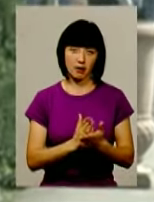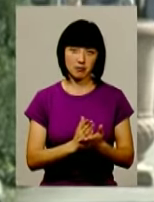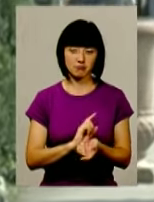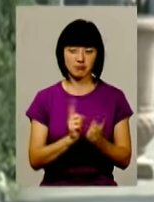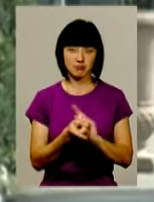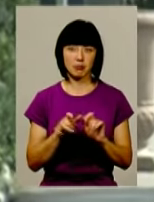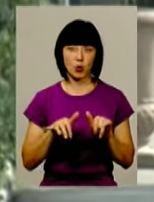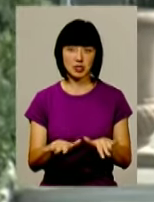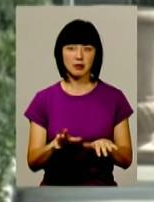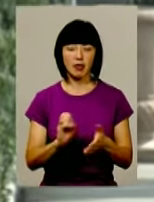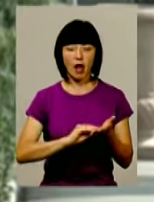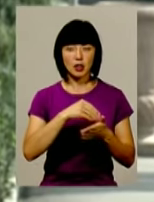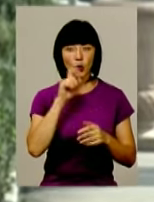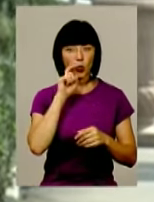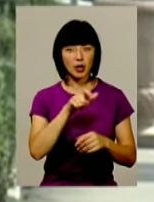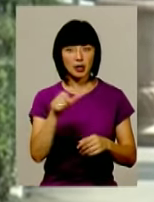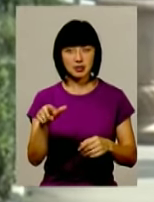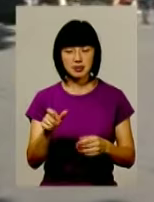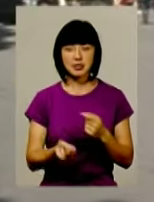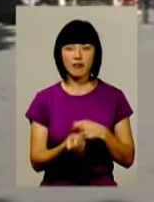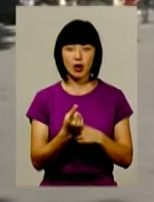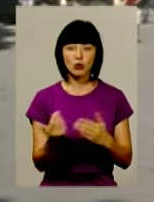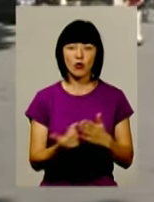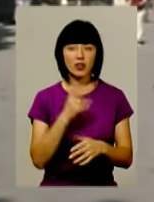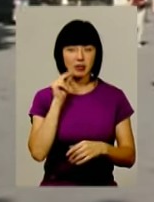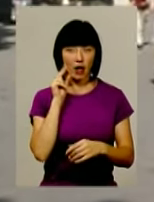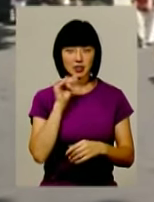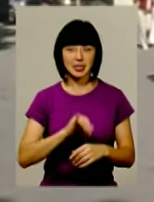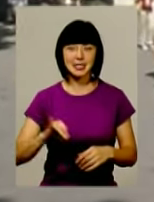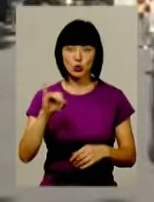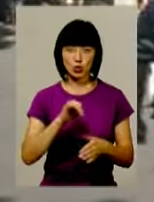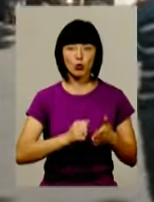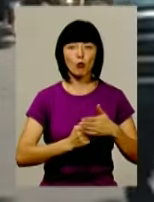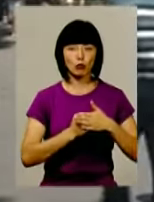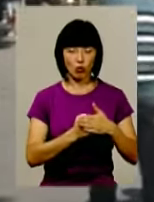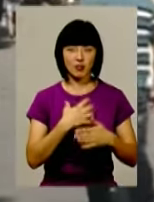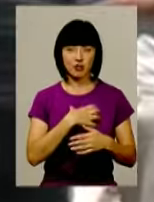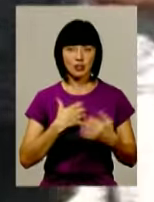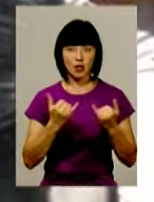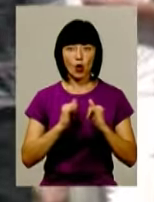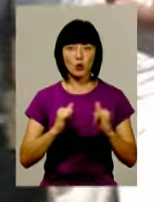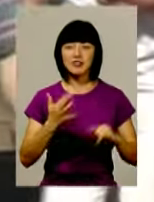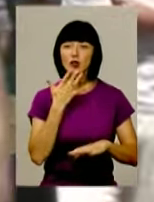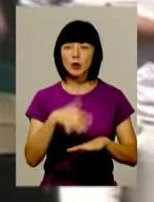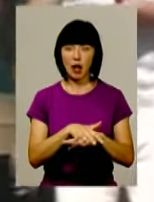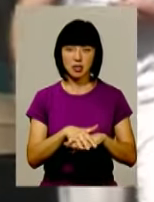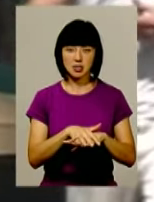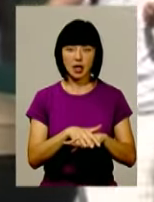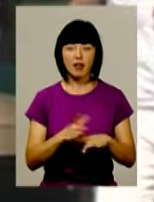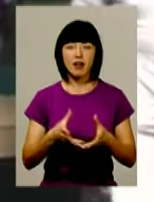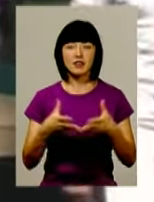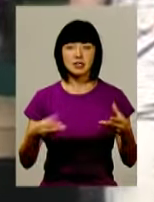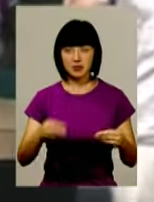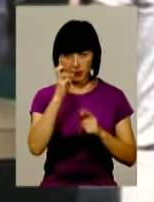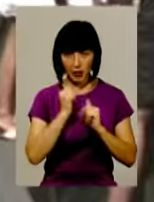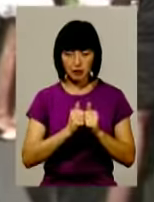зворотній процес. На календарі українців поступово з'являються нові дати, історично обґрунтовані та важливі для розвитку нації. Зокрема, навесні в